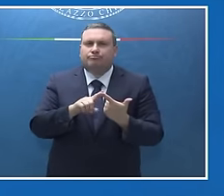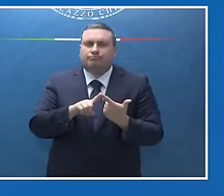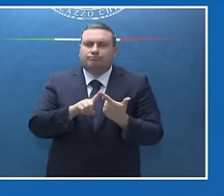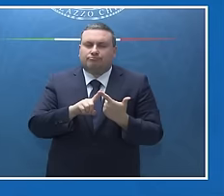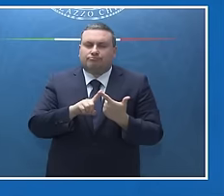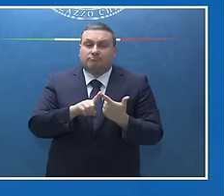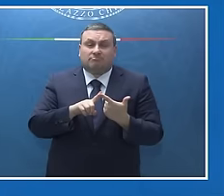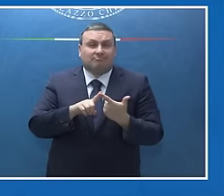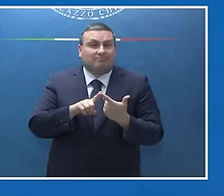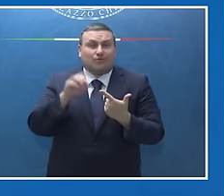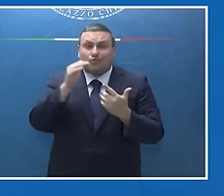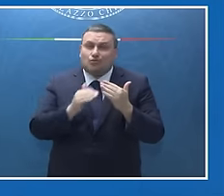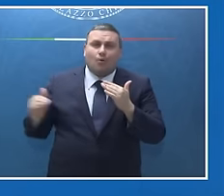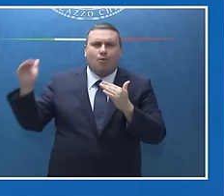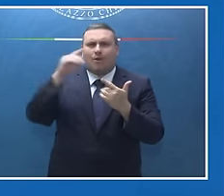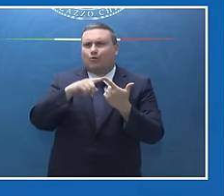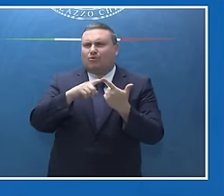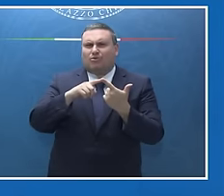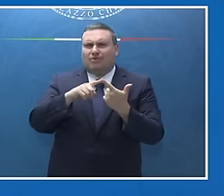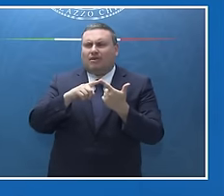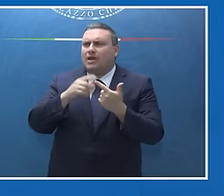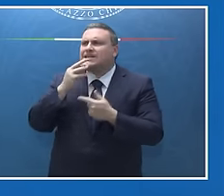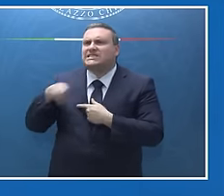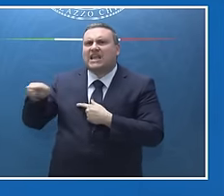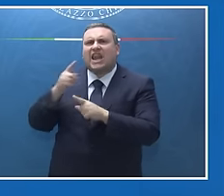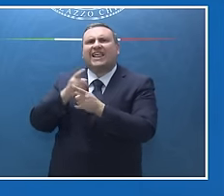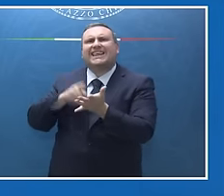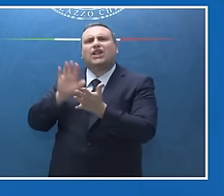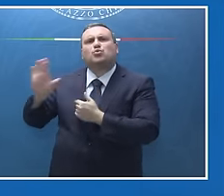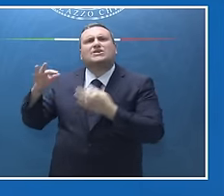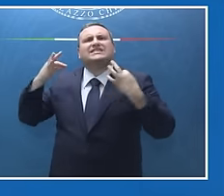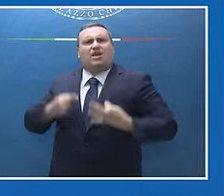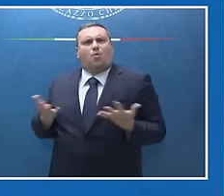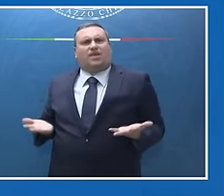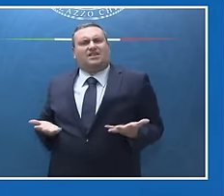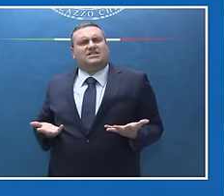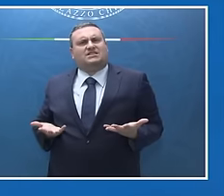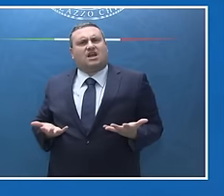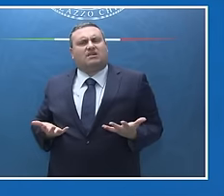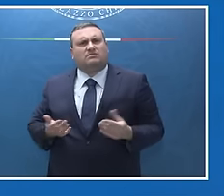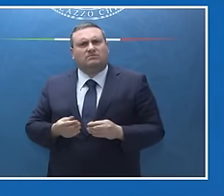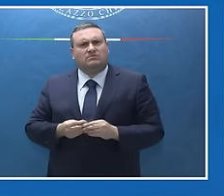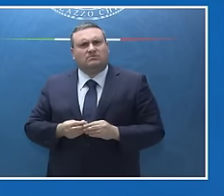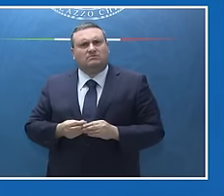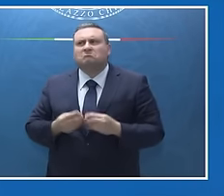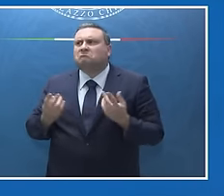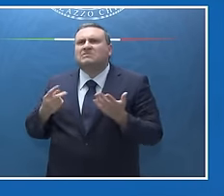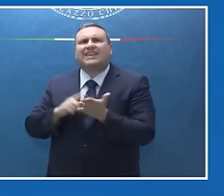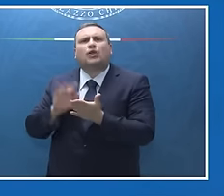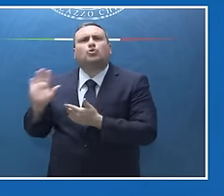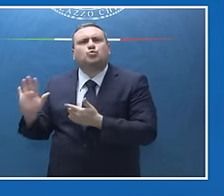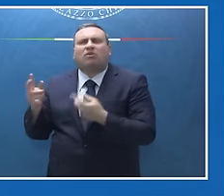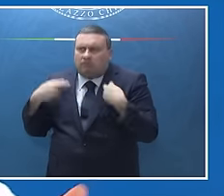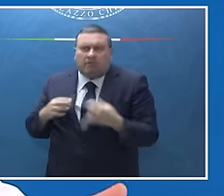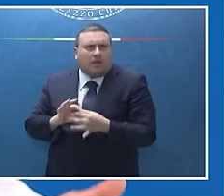poi dobbiamo riconoscere il diritto alla sicurezza di Israele, il diritto di Israele di vivere nella pace, ma